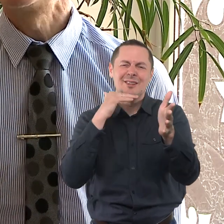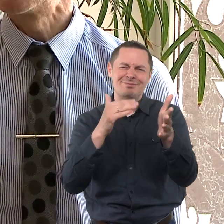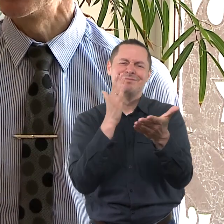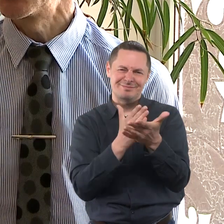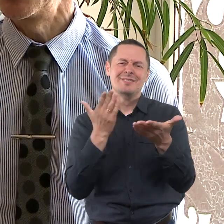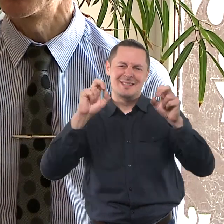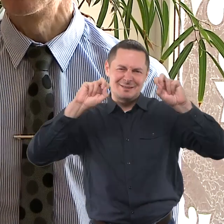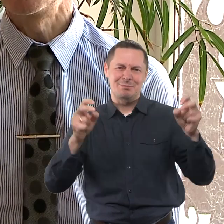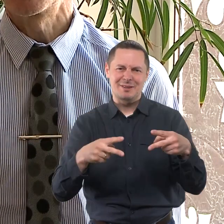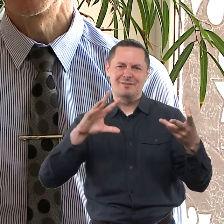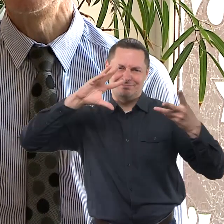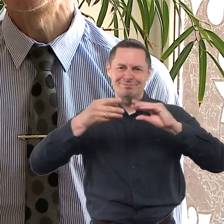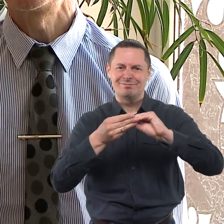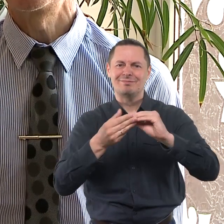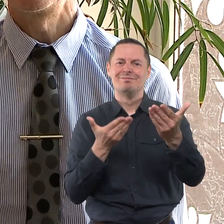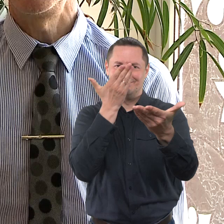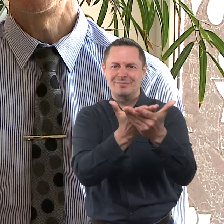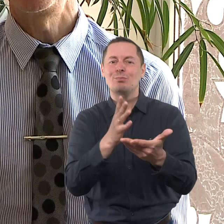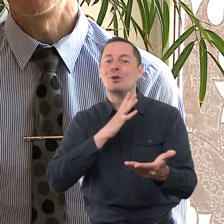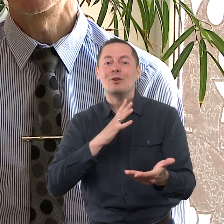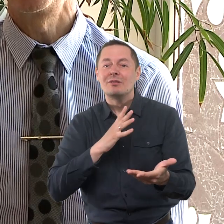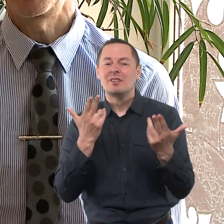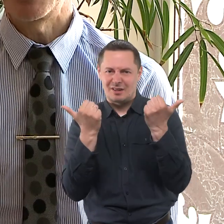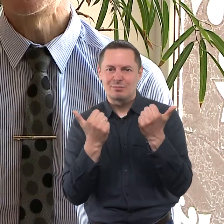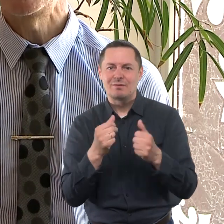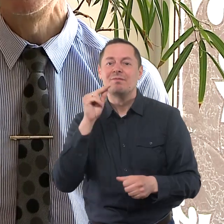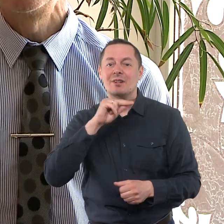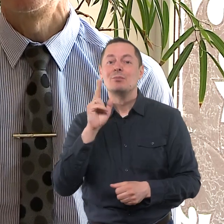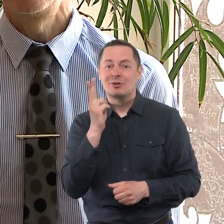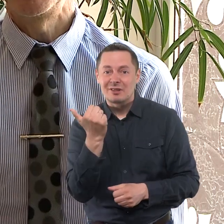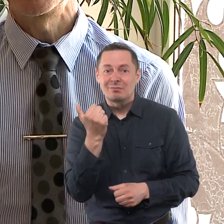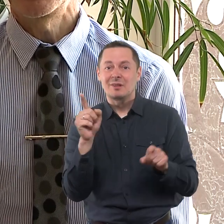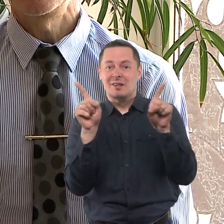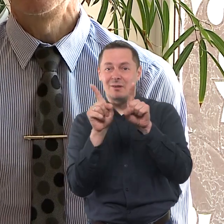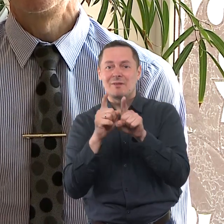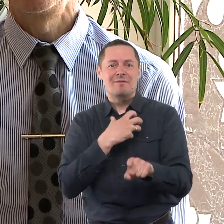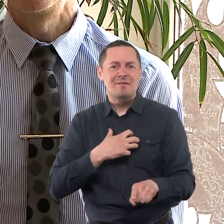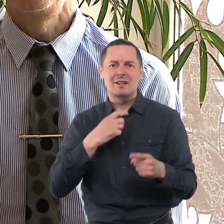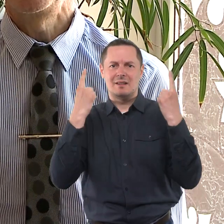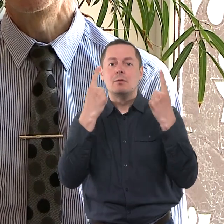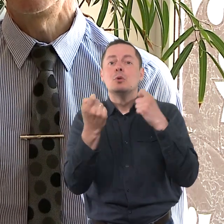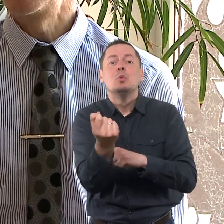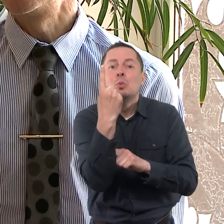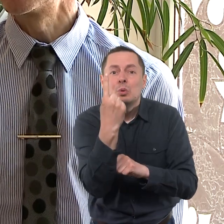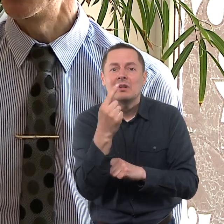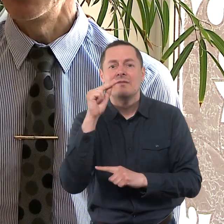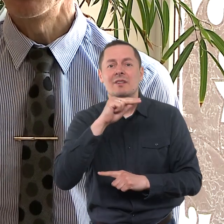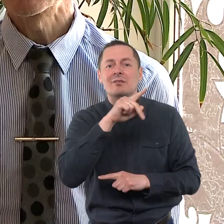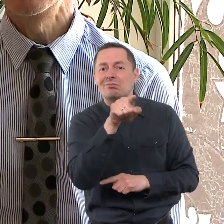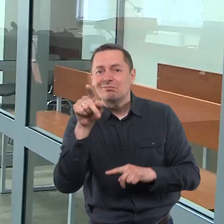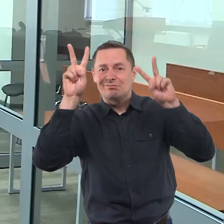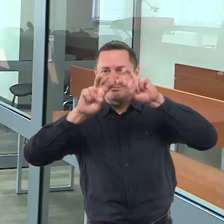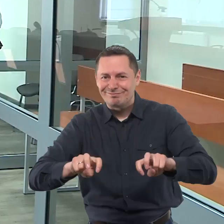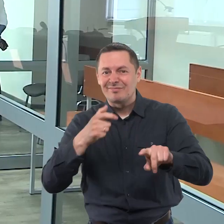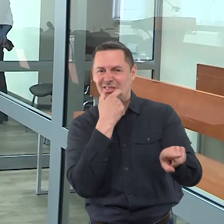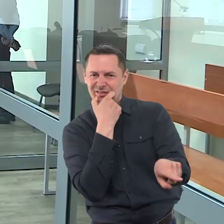specialistų pateiktumais išvadomis ir labai reikšminga informacija pateikta būtent kriminalinio žvalgybos.